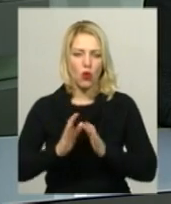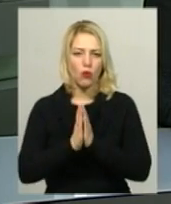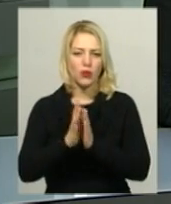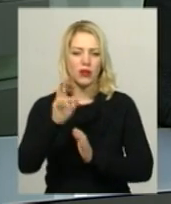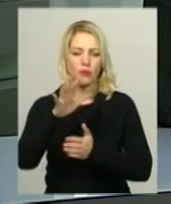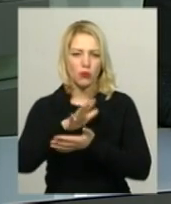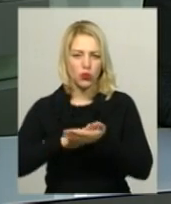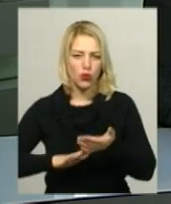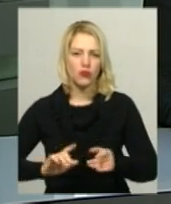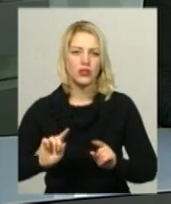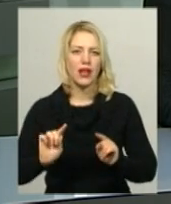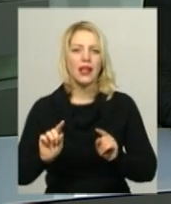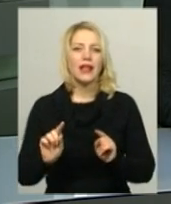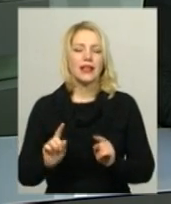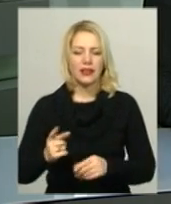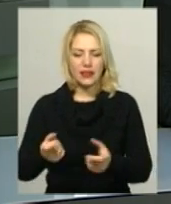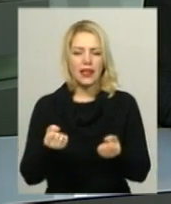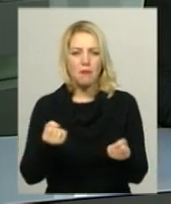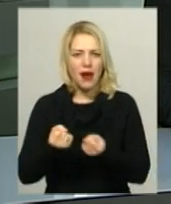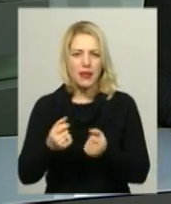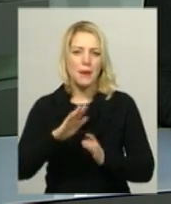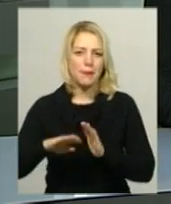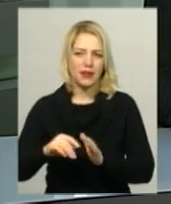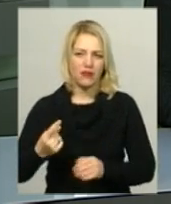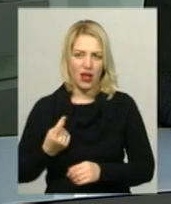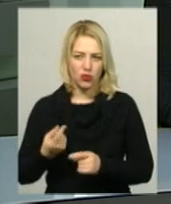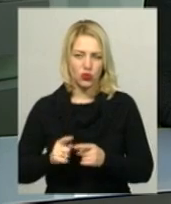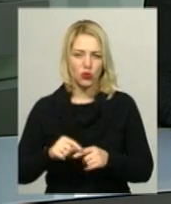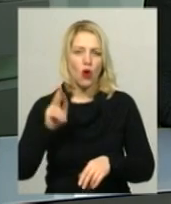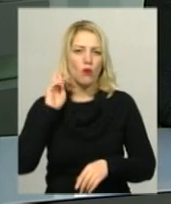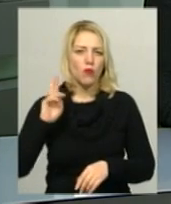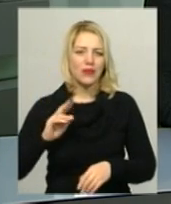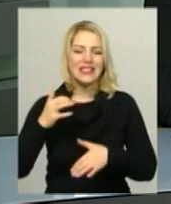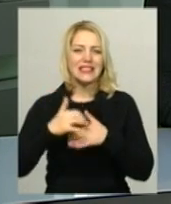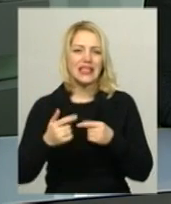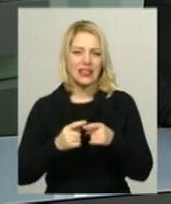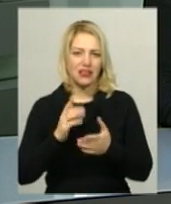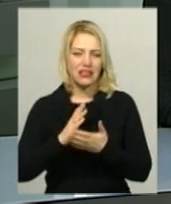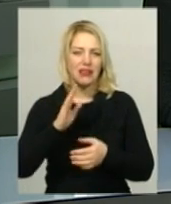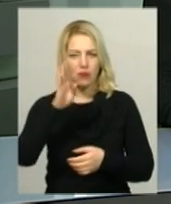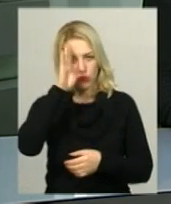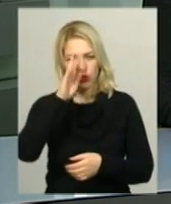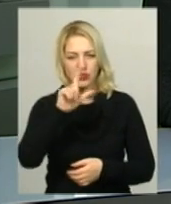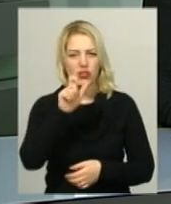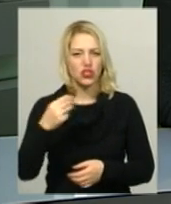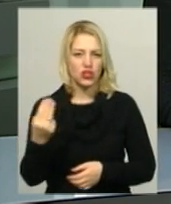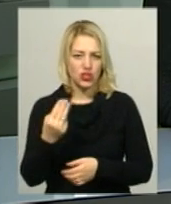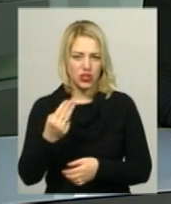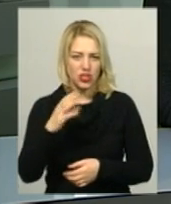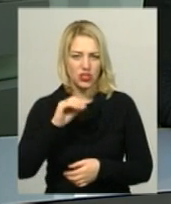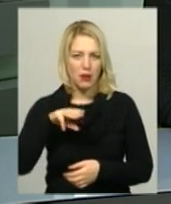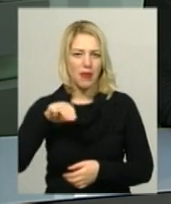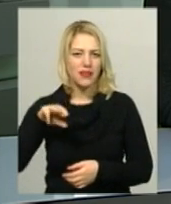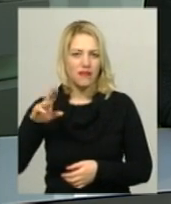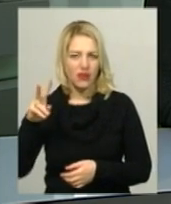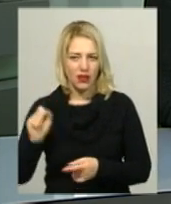продовження тримання під вартою 24 українських моряків, серед яких і Шепотівчанин Сергій Цибізов. Судове засідання розпочнеться о